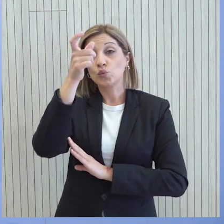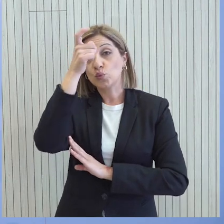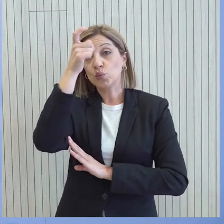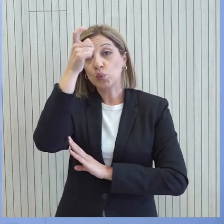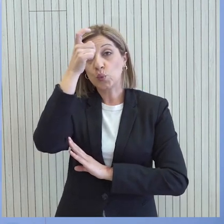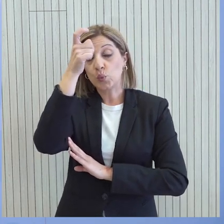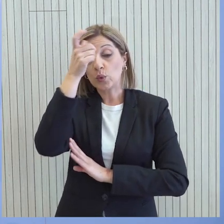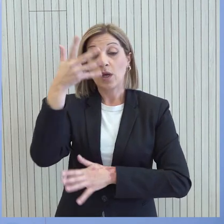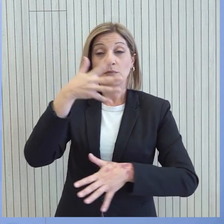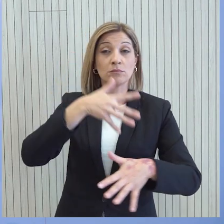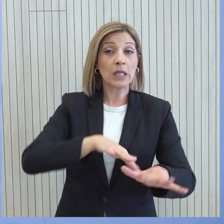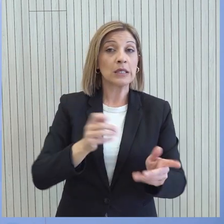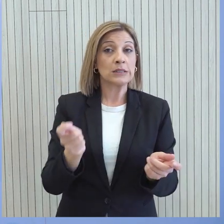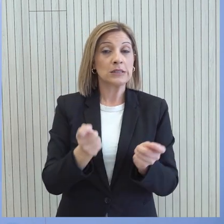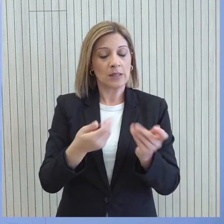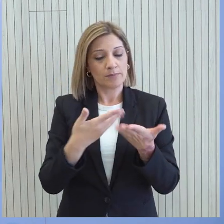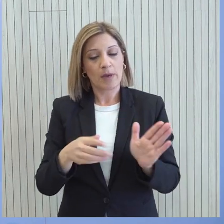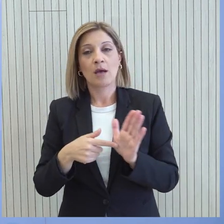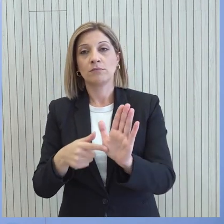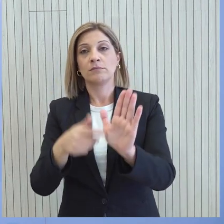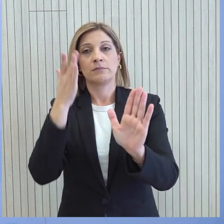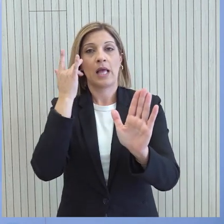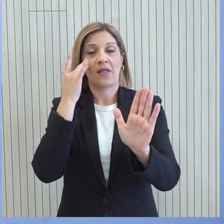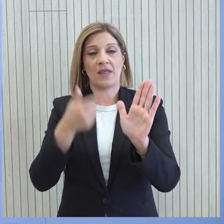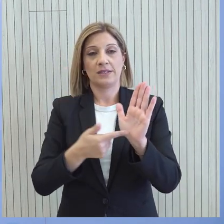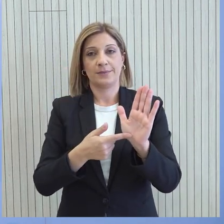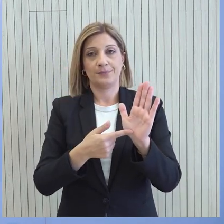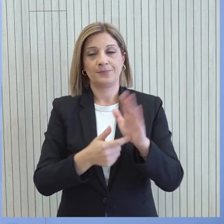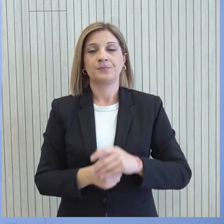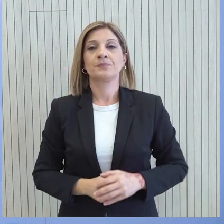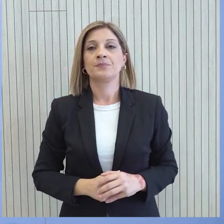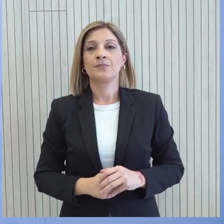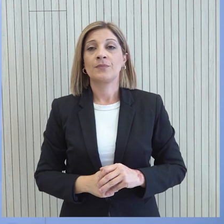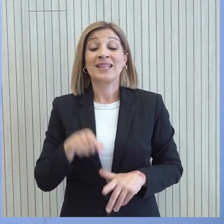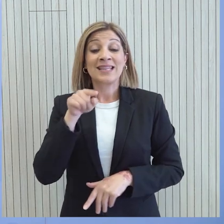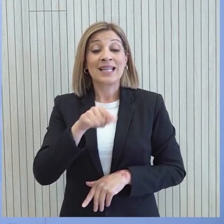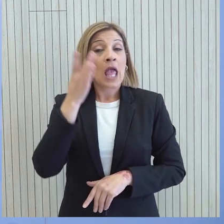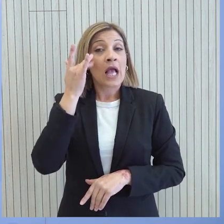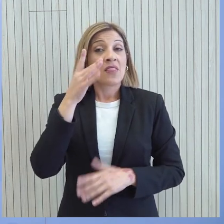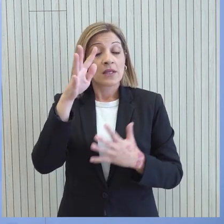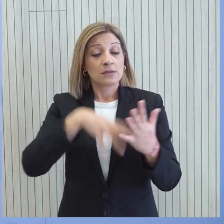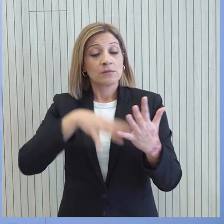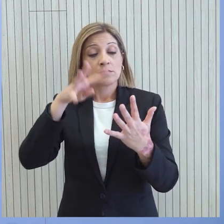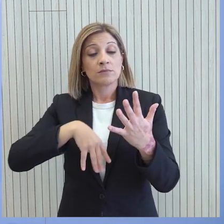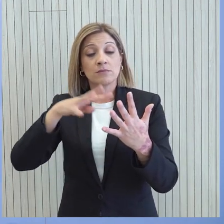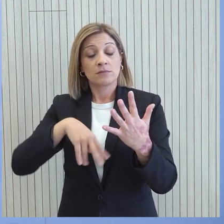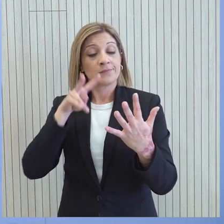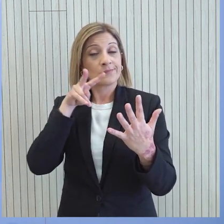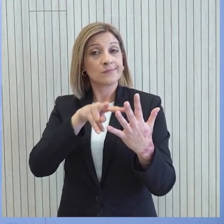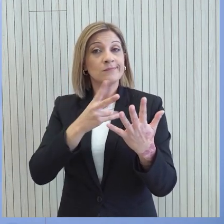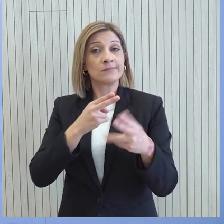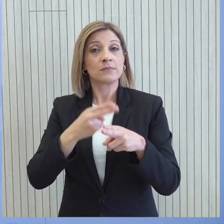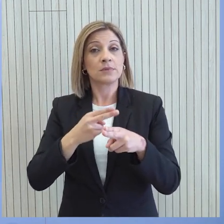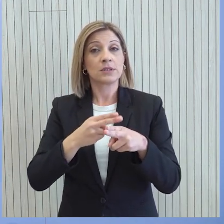πλαίσιο του πακέτου των εκθέσεων για την διαδικασία διεύρεσης του 2024. Η έκθεση αποτυπώνει την ιδιαίτερη